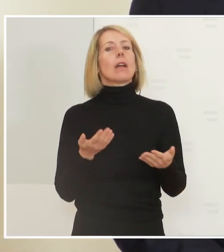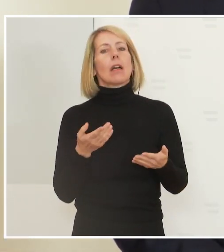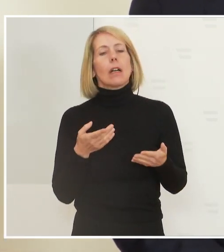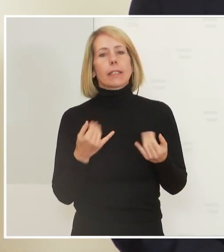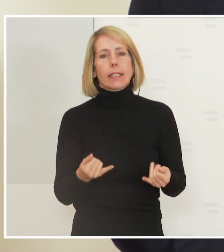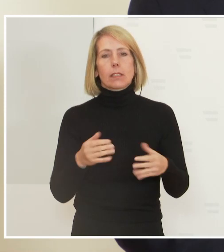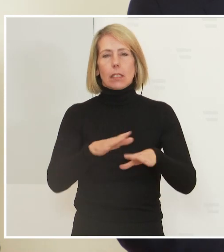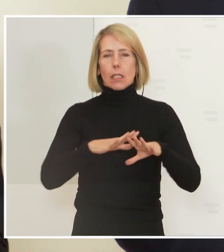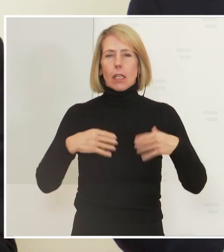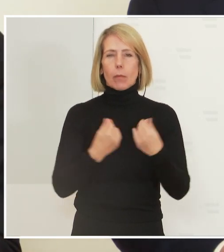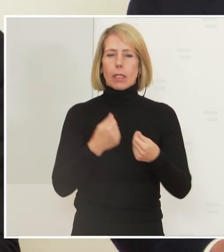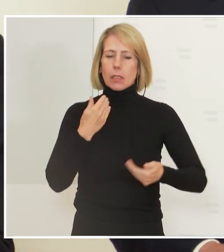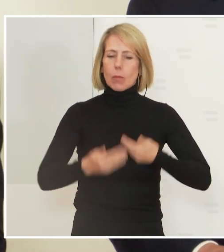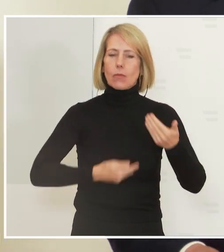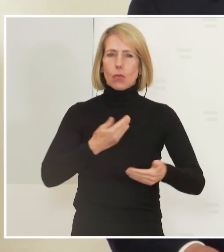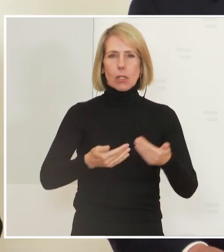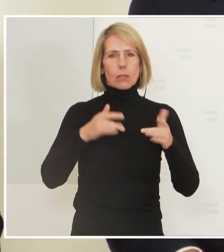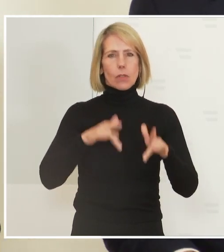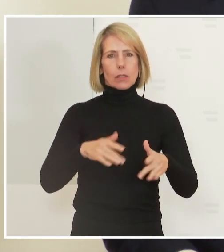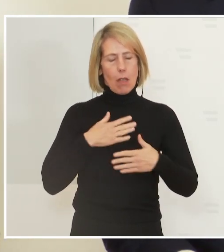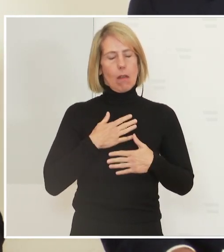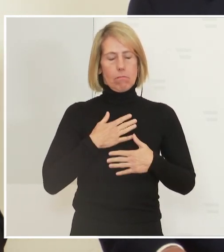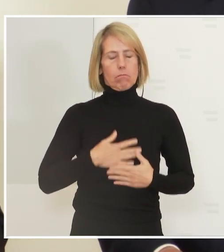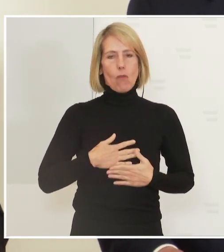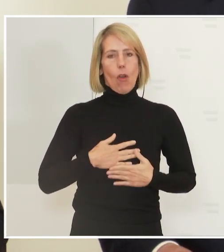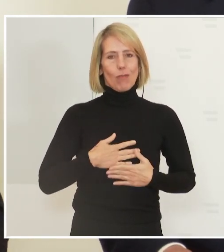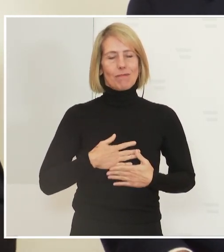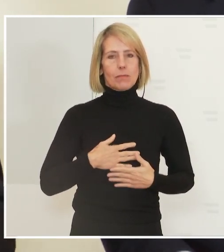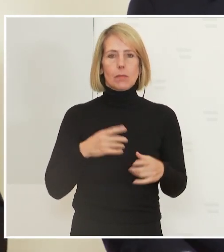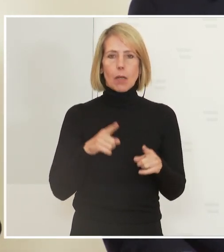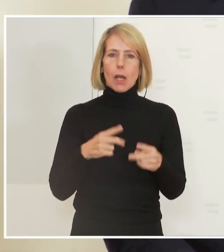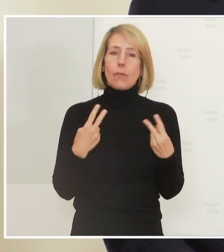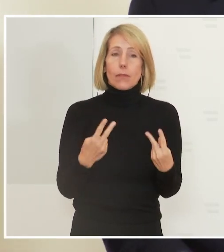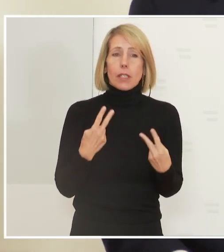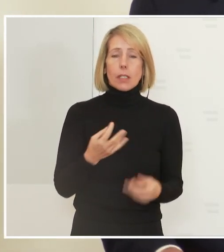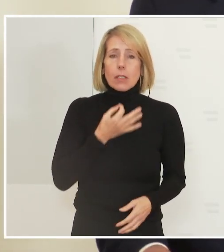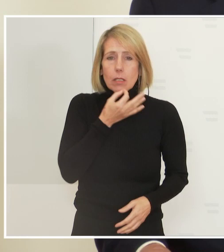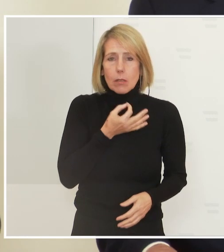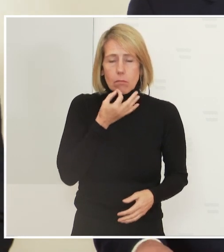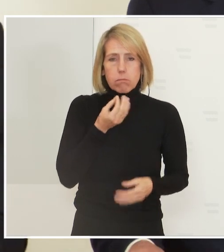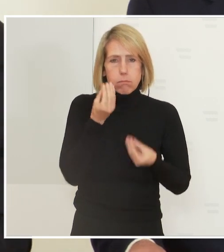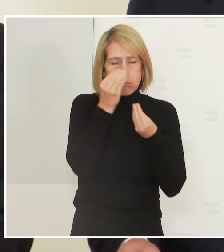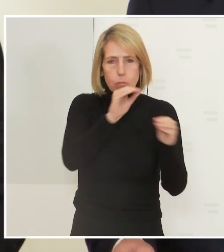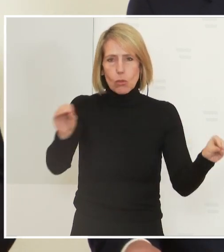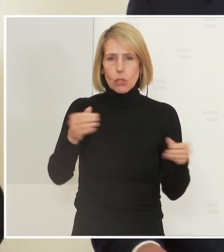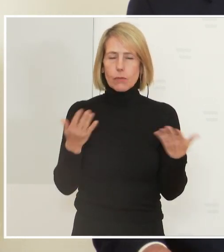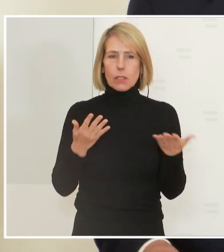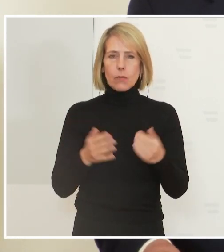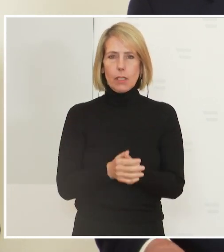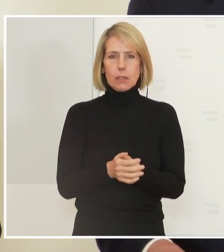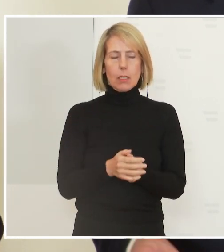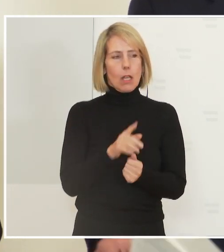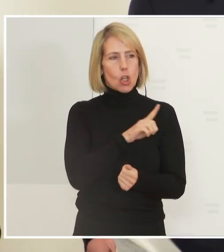gemeinsame Vorgehensweise haben. Aber ich glaube, insgesamt die wichtigste Botschaft ist, nur durch die